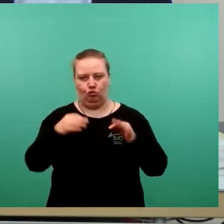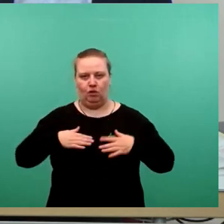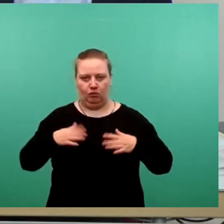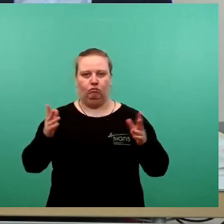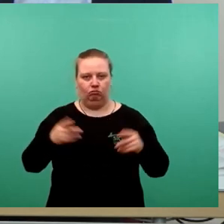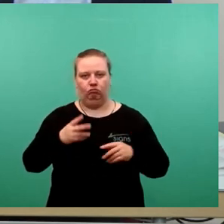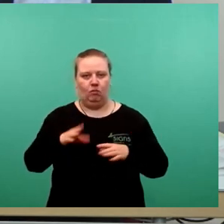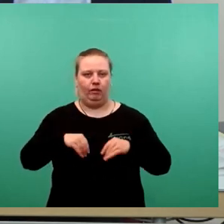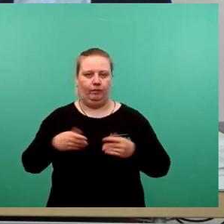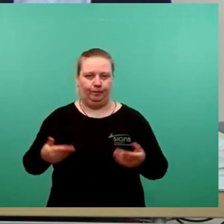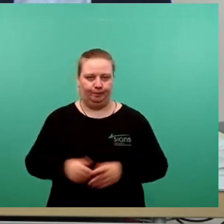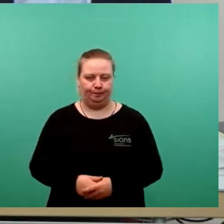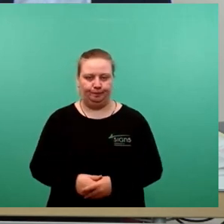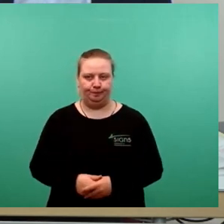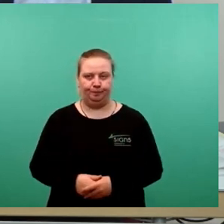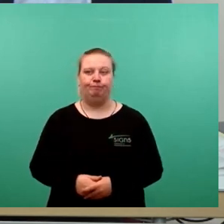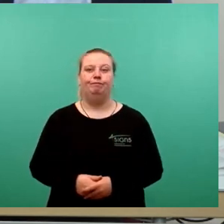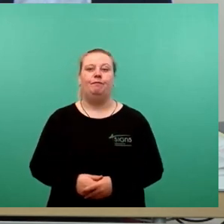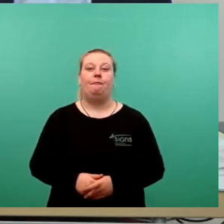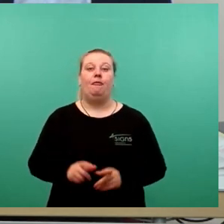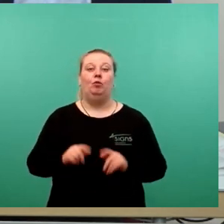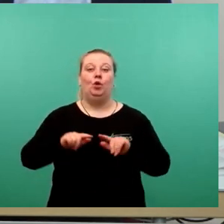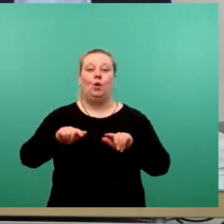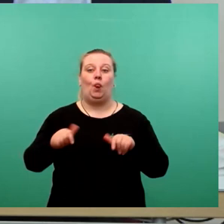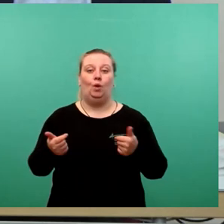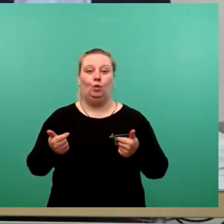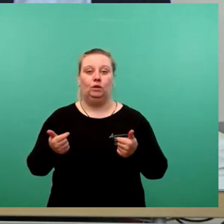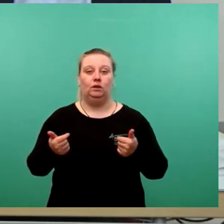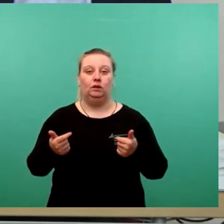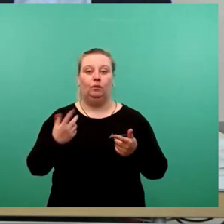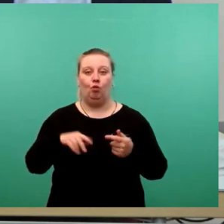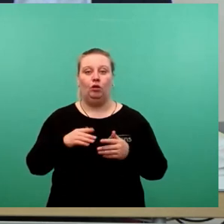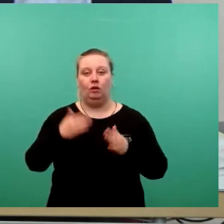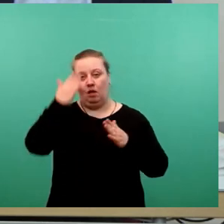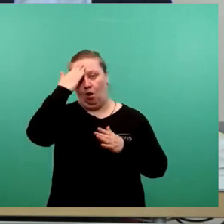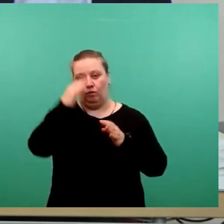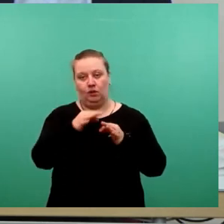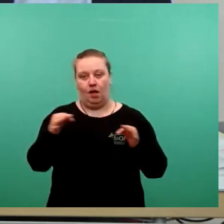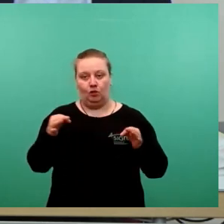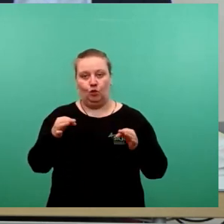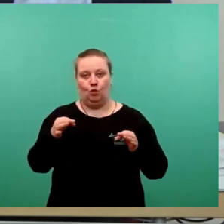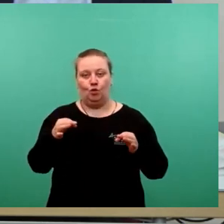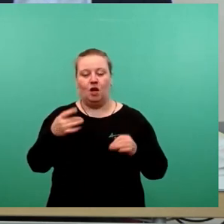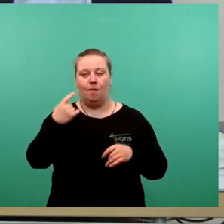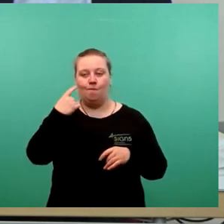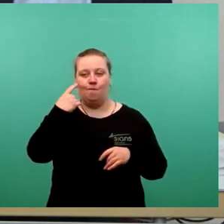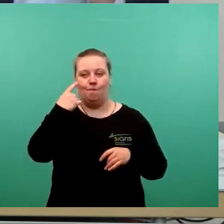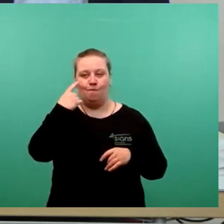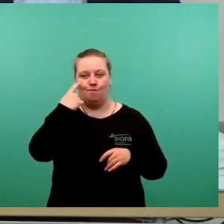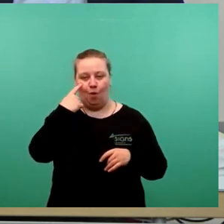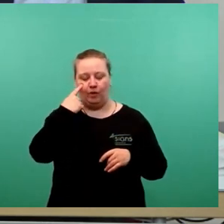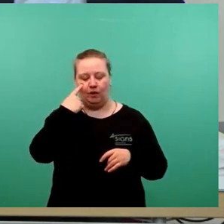So, damit wollen wir einsteigen in die Behandlung dann der Hauptsatzung. Dazu liegt uns zunächst ein